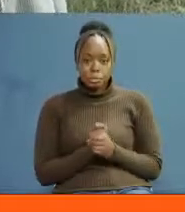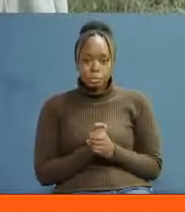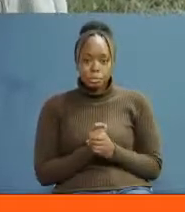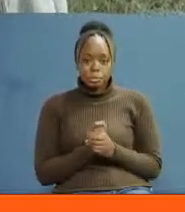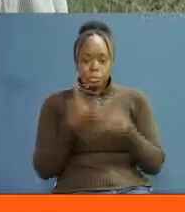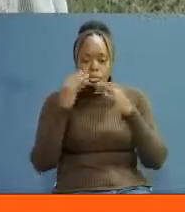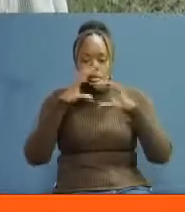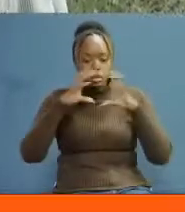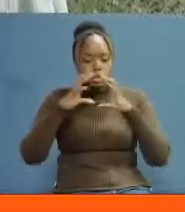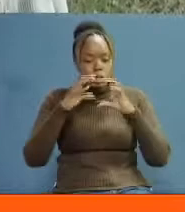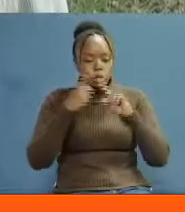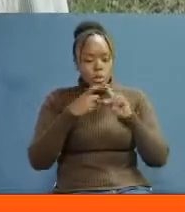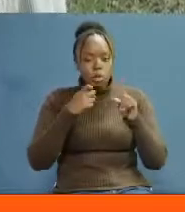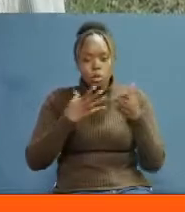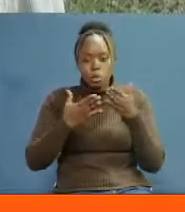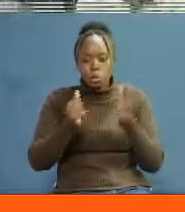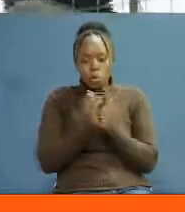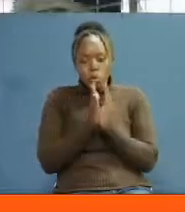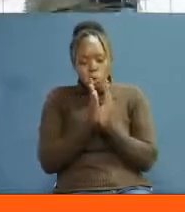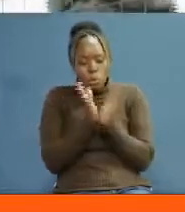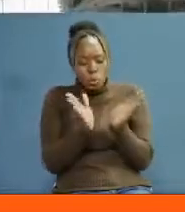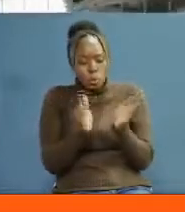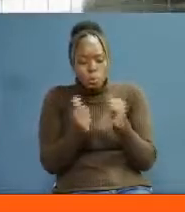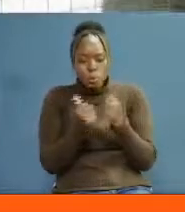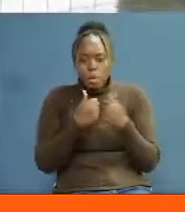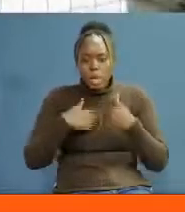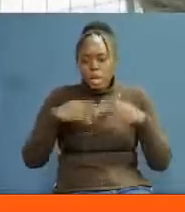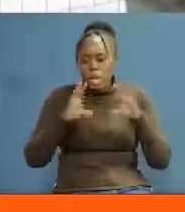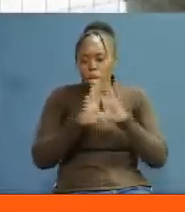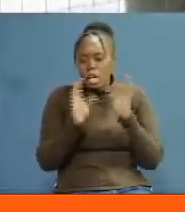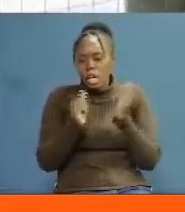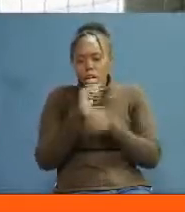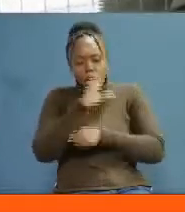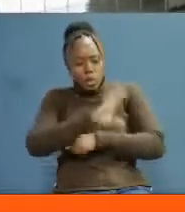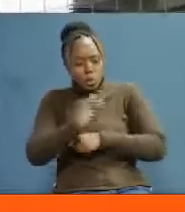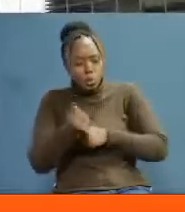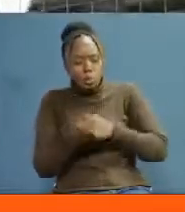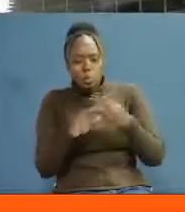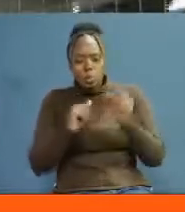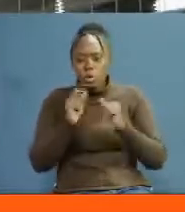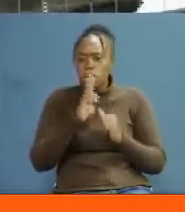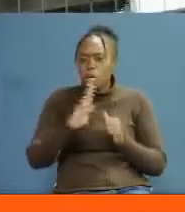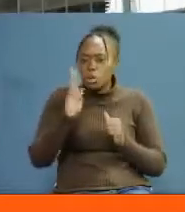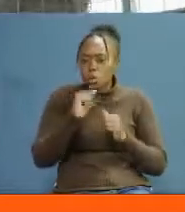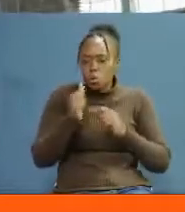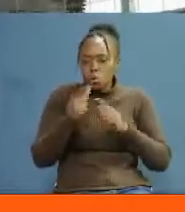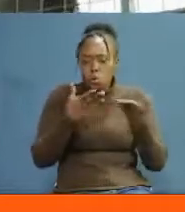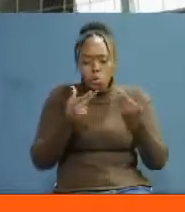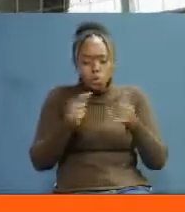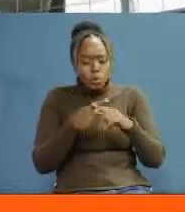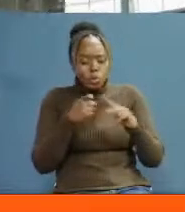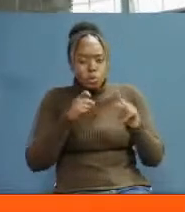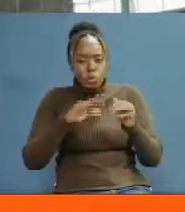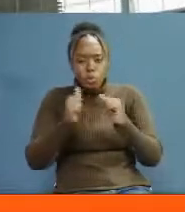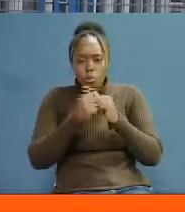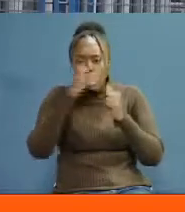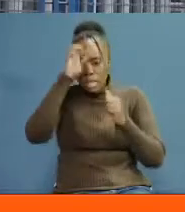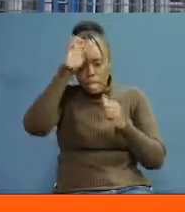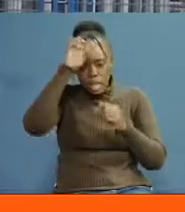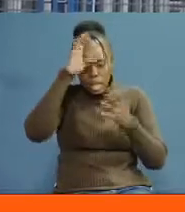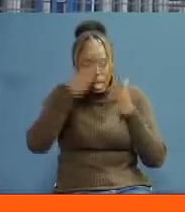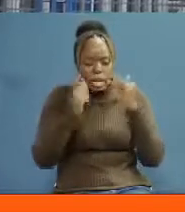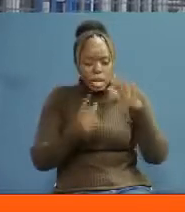Hakisungumza katika uzinduzi malumu wa mikakati ya kitaifa ya kuzuhia na kuthibiti matumizi ya miadarati katika tasisi za ilimu